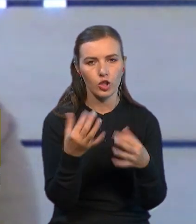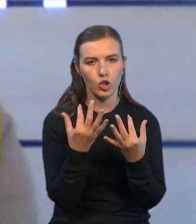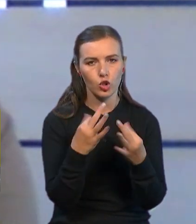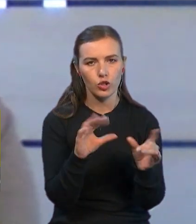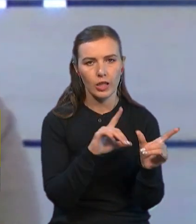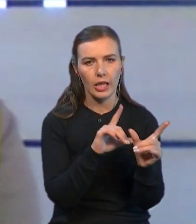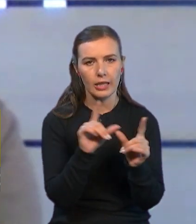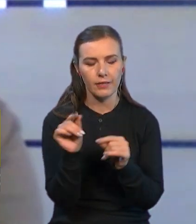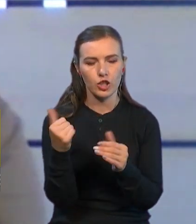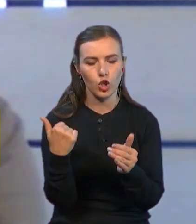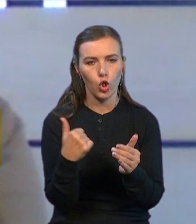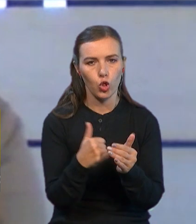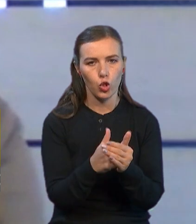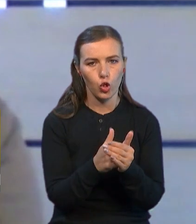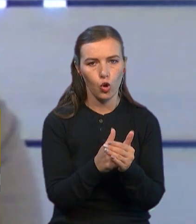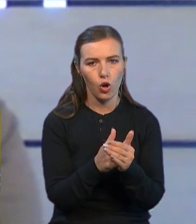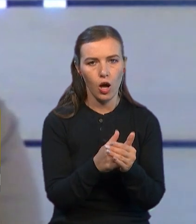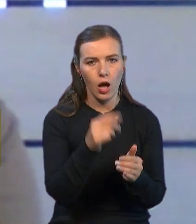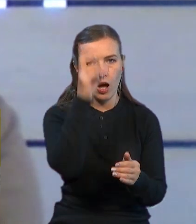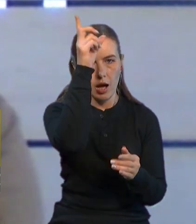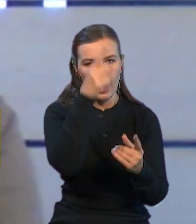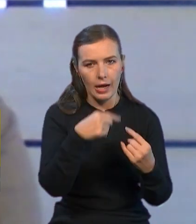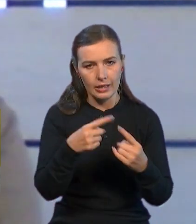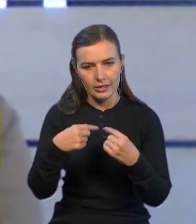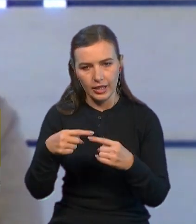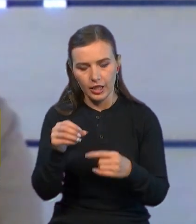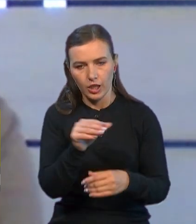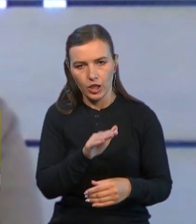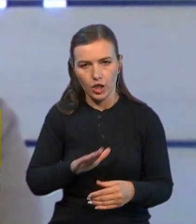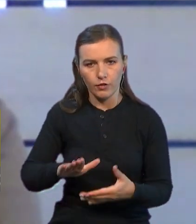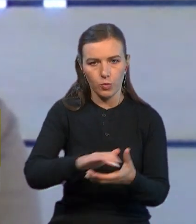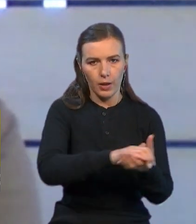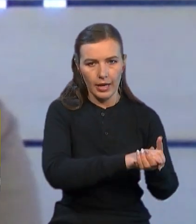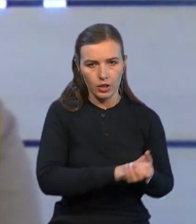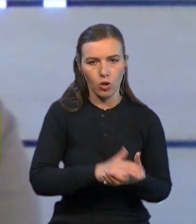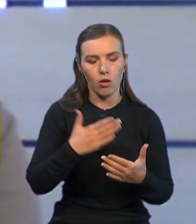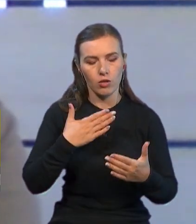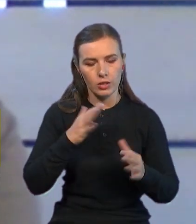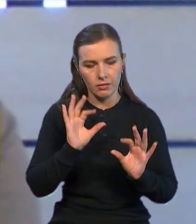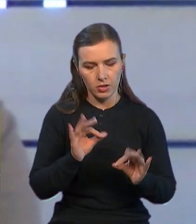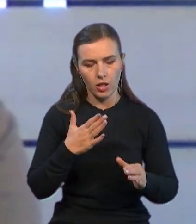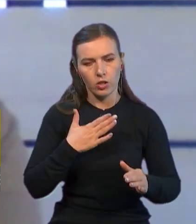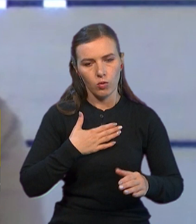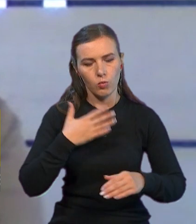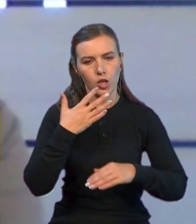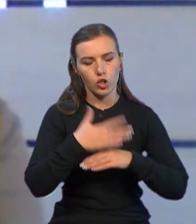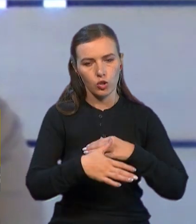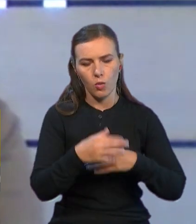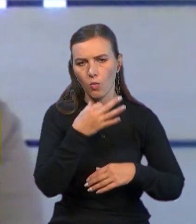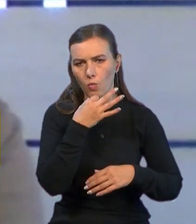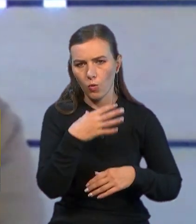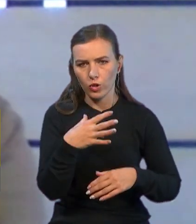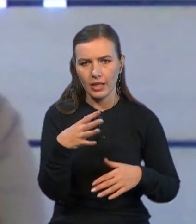'їзд до країн Європейського Союзу. Звичайно, ми розуміємо, що будь-яка IT